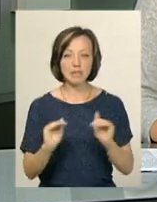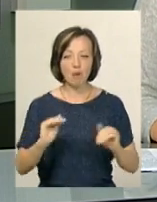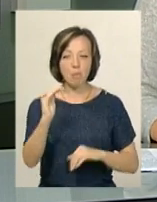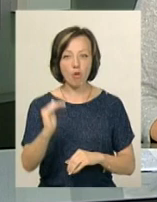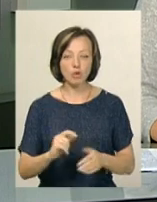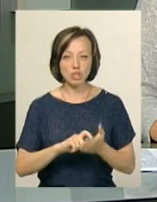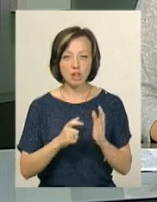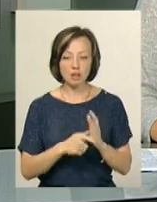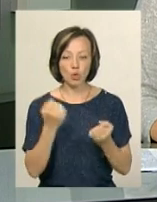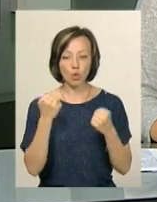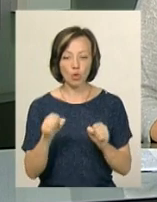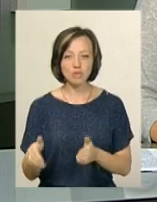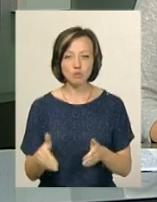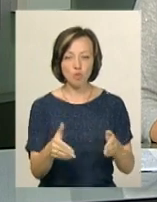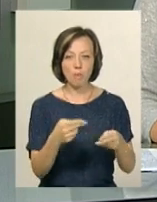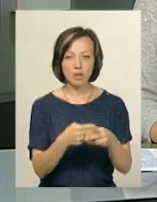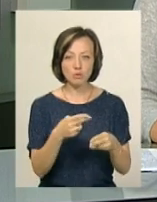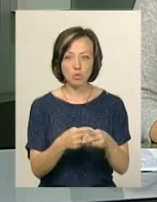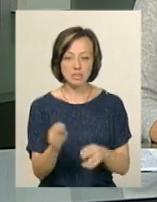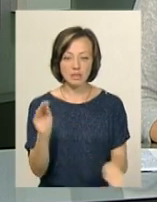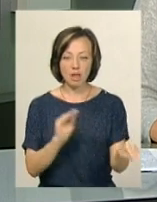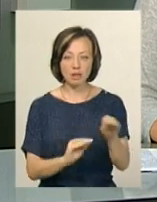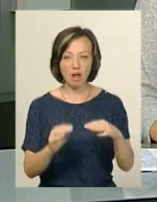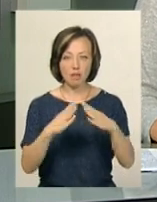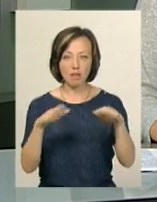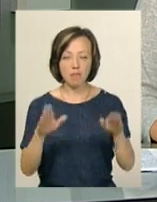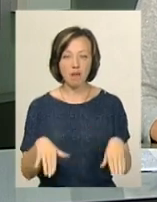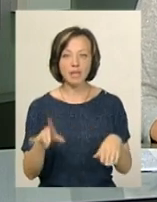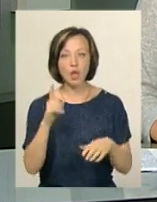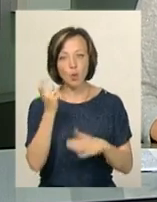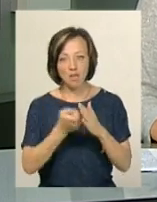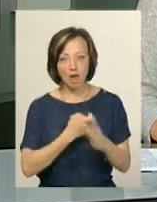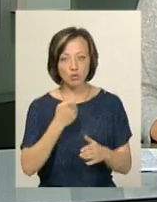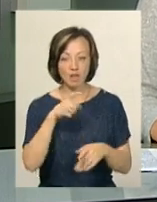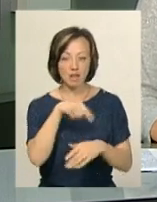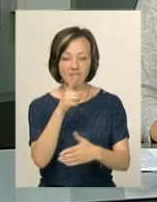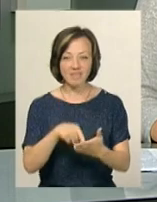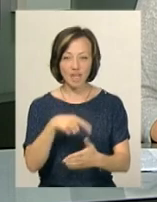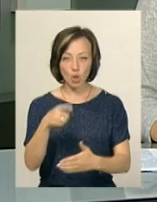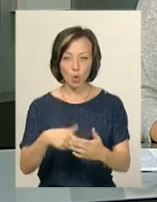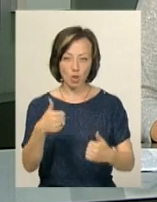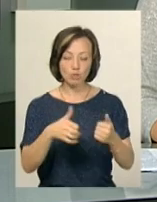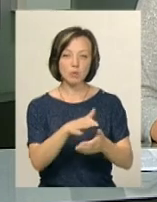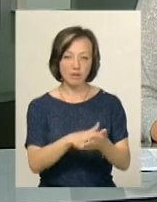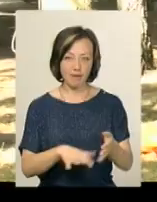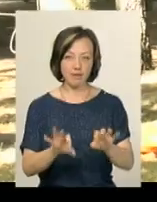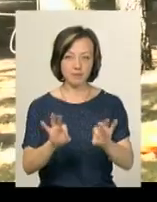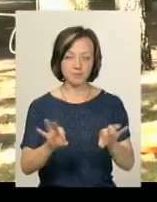класів. Вони долали смугу перешкод, складали намет і розгадували крайзнавчу вікторину. Ярослава Антошевська продовжить.